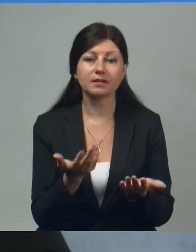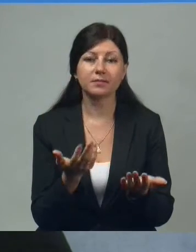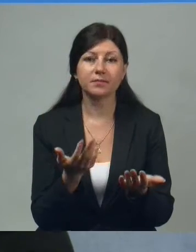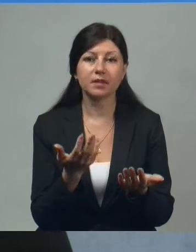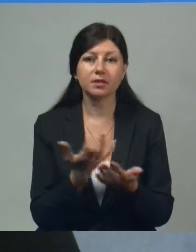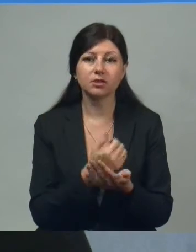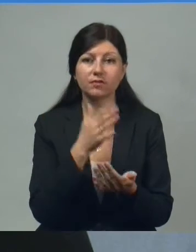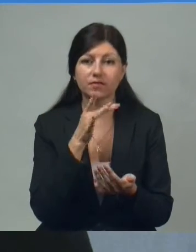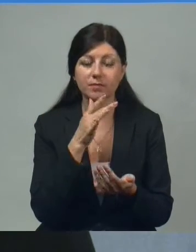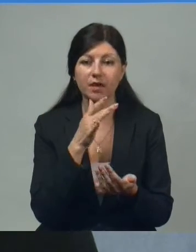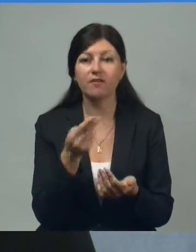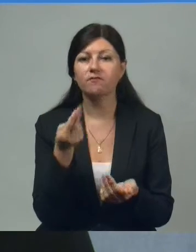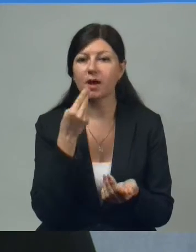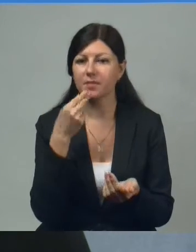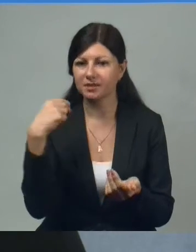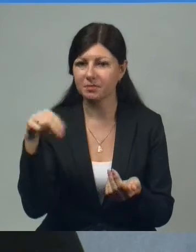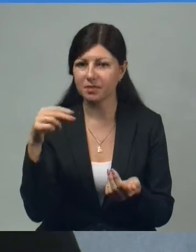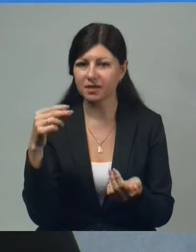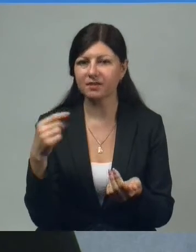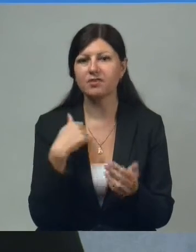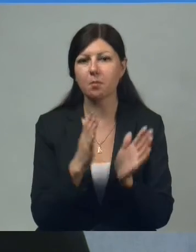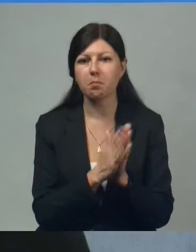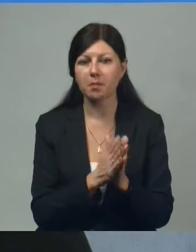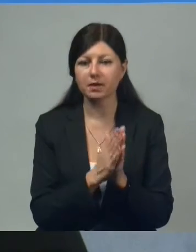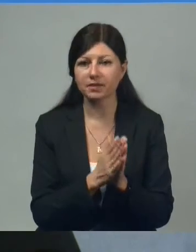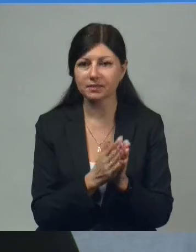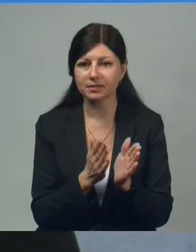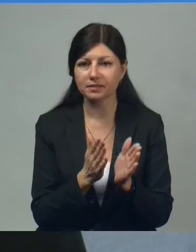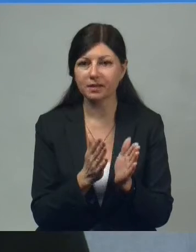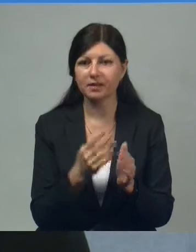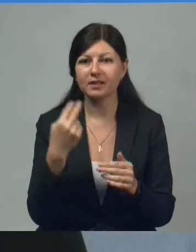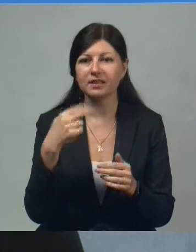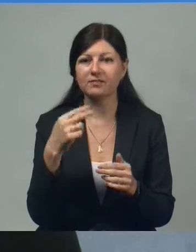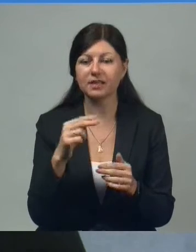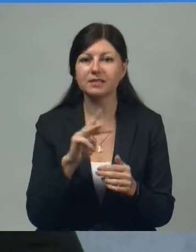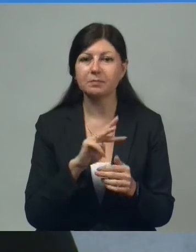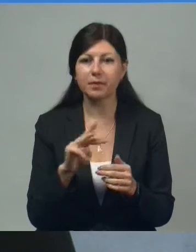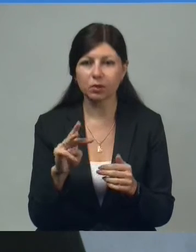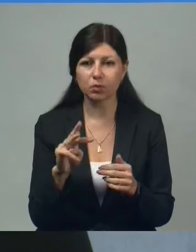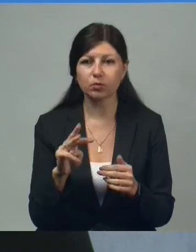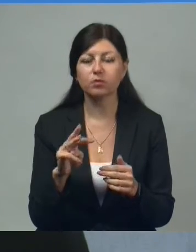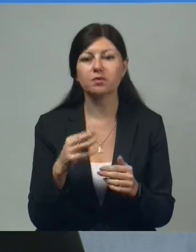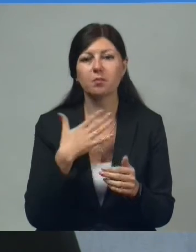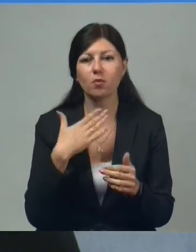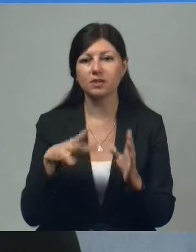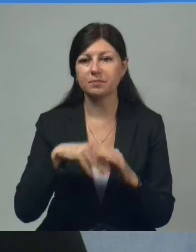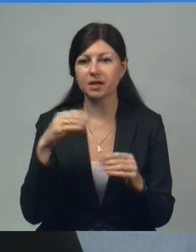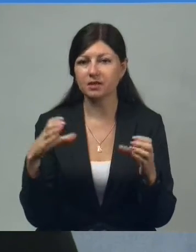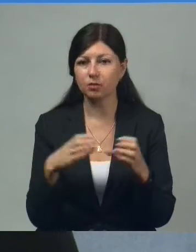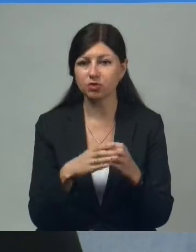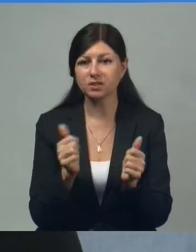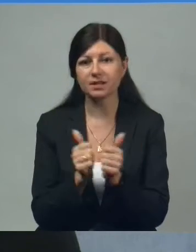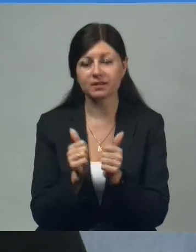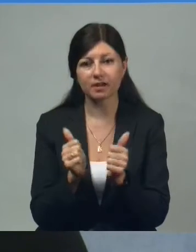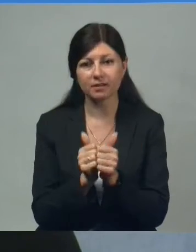находили время? обеденный перерыв я попросила 20 минут, благо мой избирательный участок